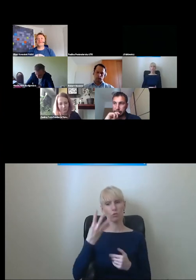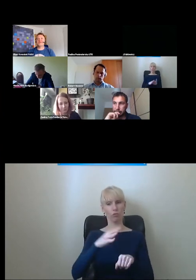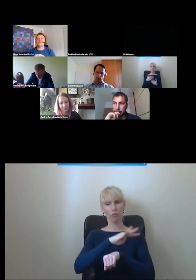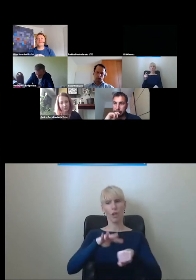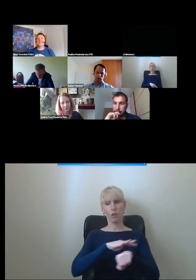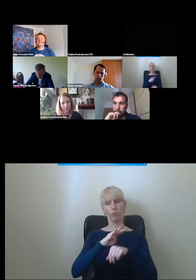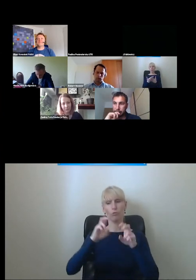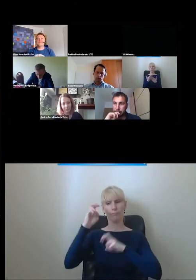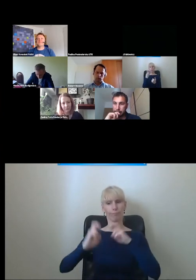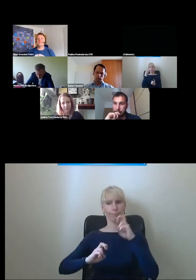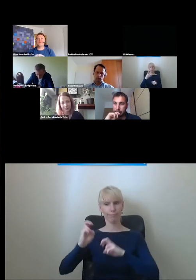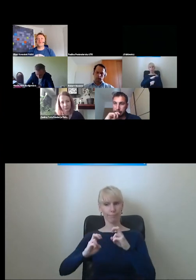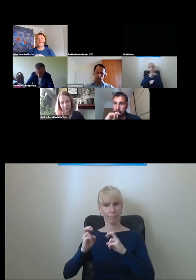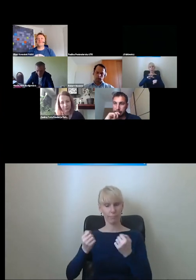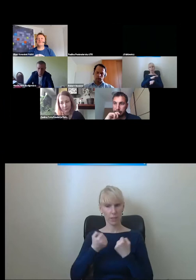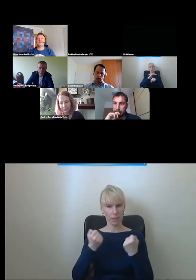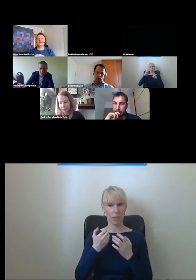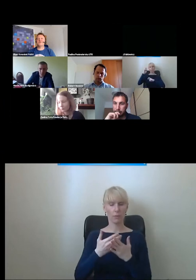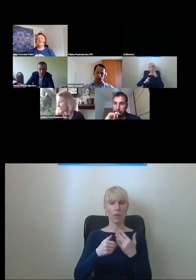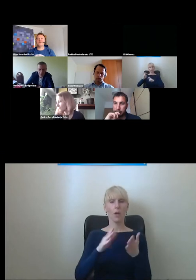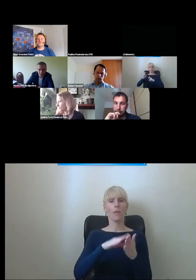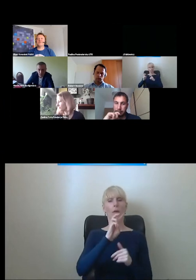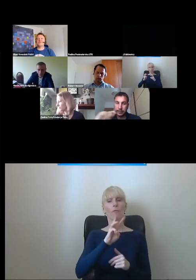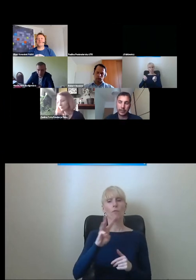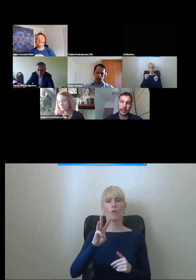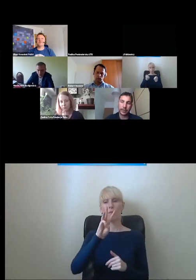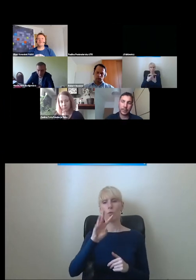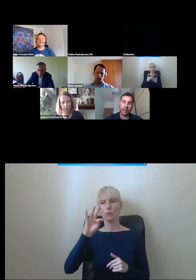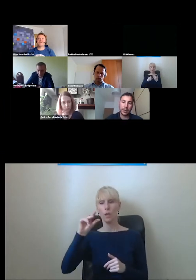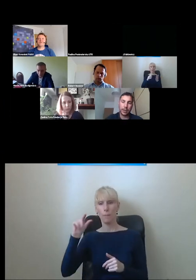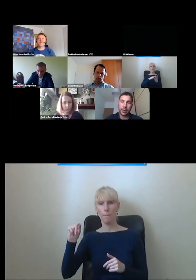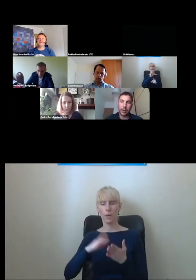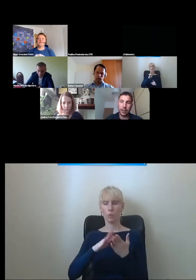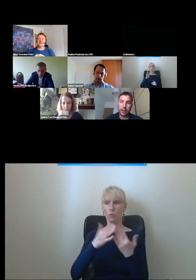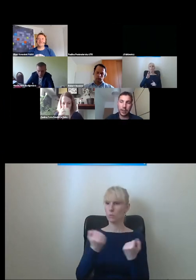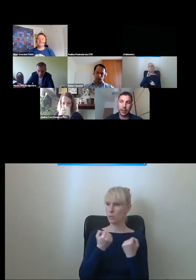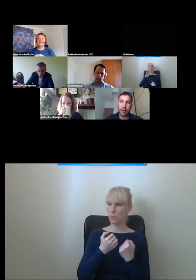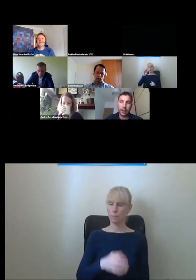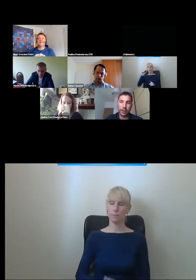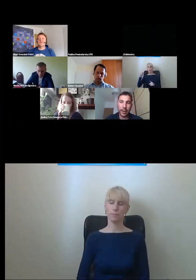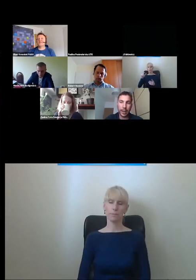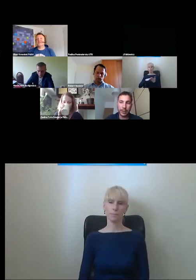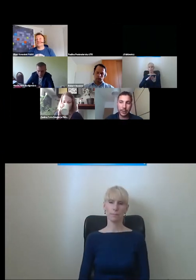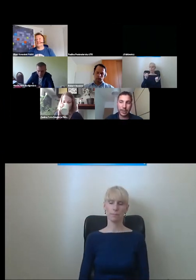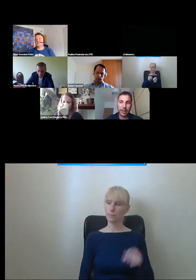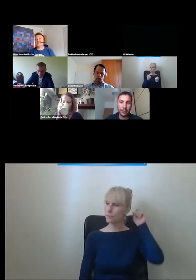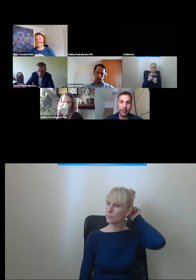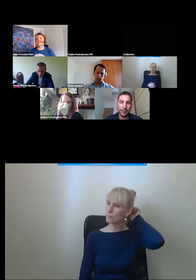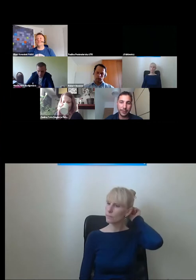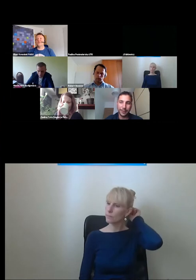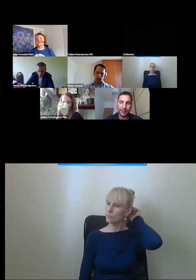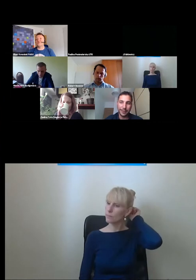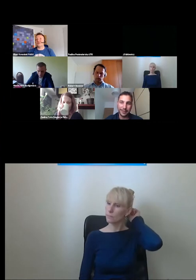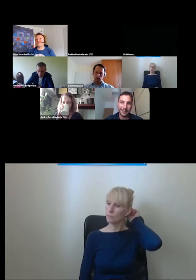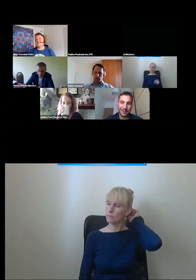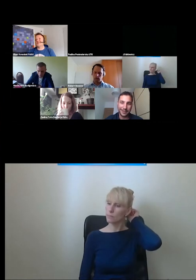stronie WTP można, można w Warszawie, można taką informację znaleźć. To oczywiście jest istotne,